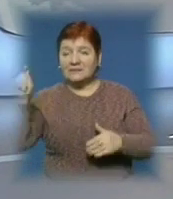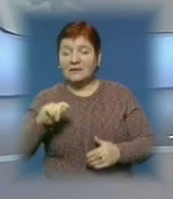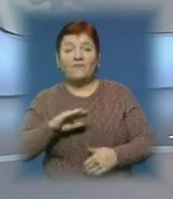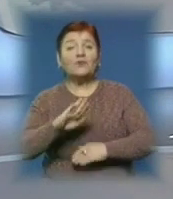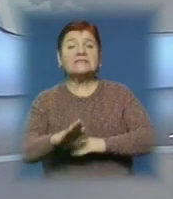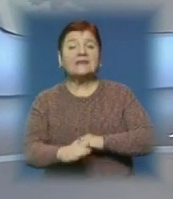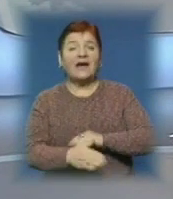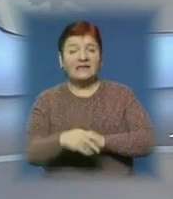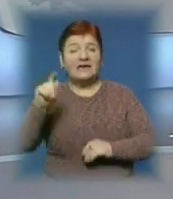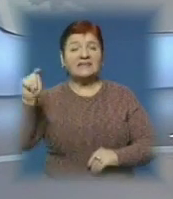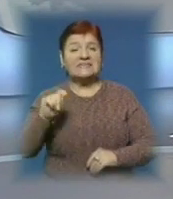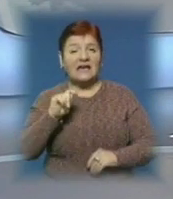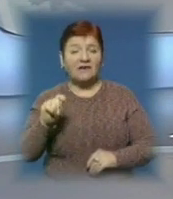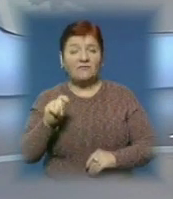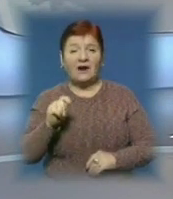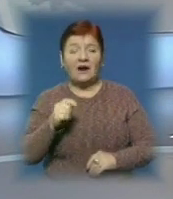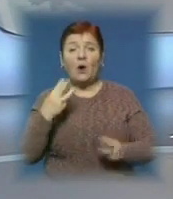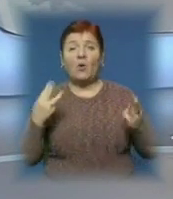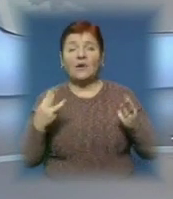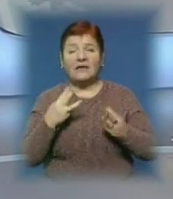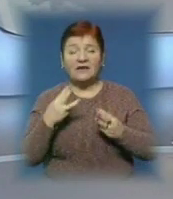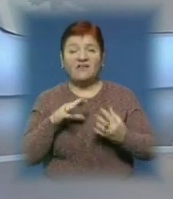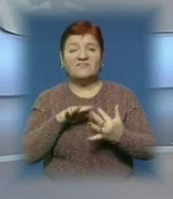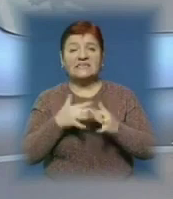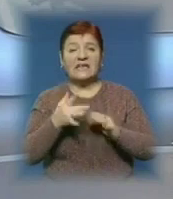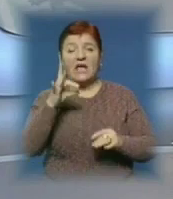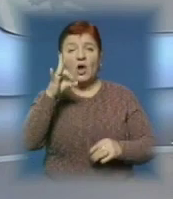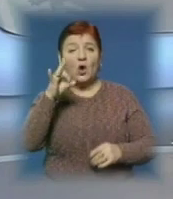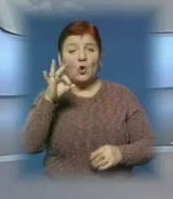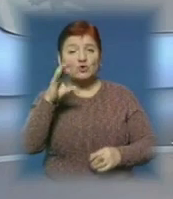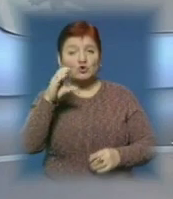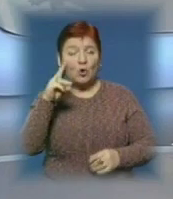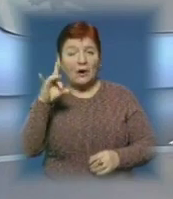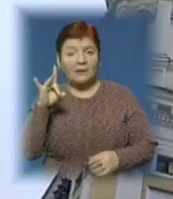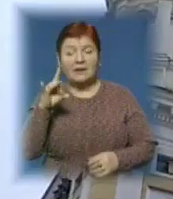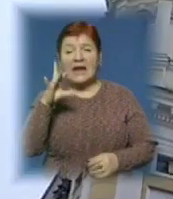закарпатський храм горів у серпні минулого року в сілі Росток Ірахівського району.